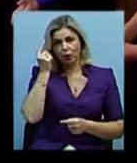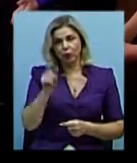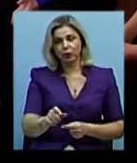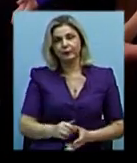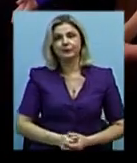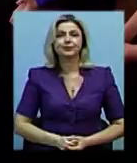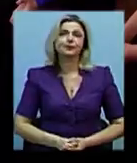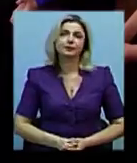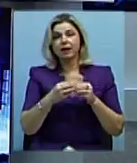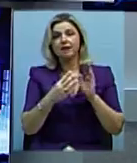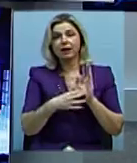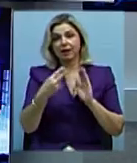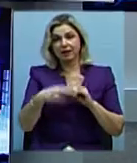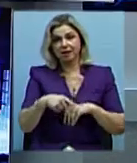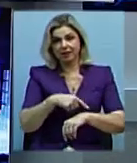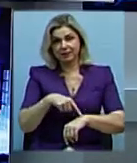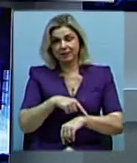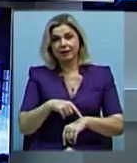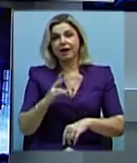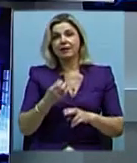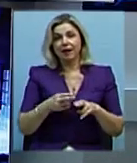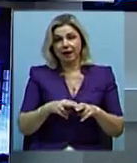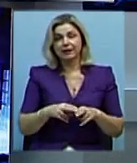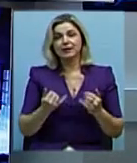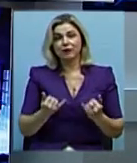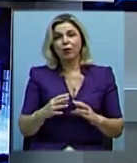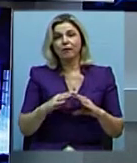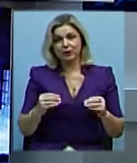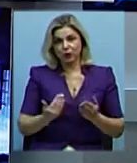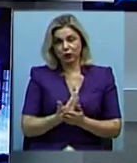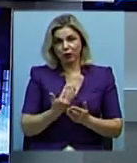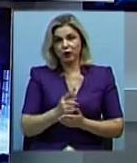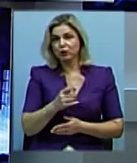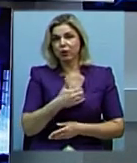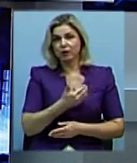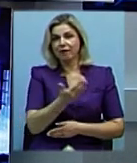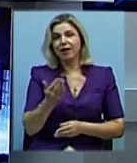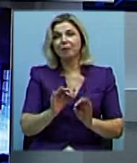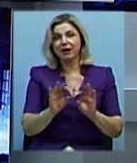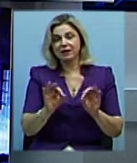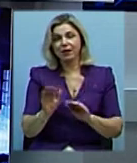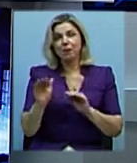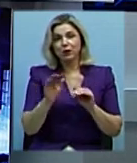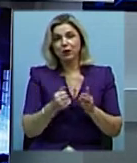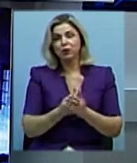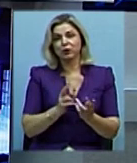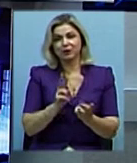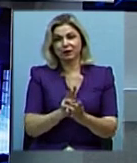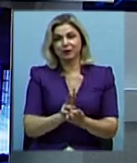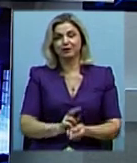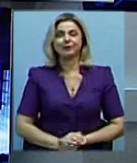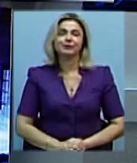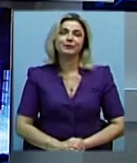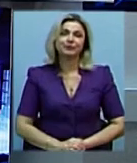телевізійні новини Миколаївщини. І на сьогодні це всі новини, про які ми хотіли вам розповісти. Я прощаюся з вами до наступної